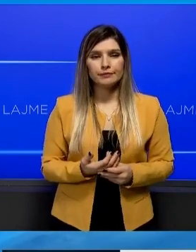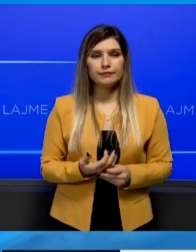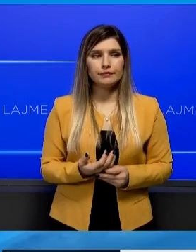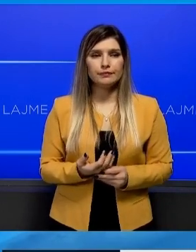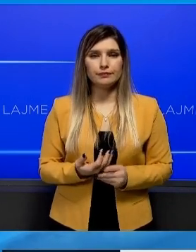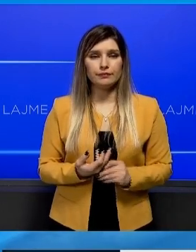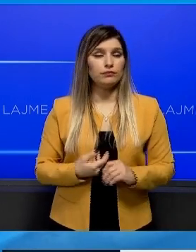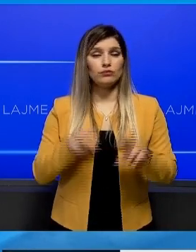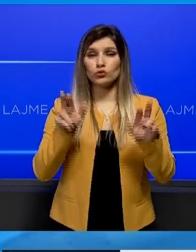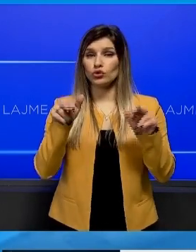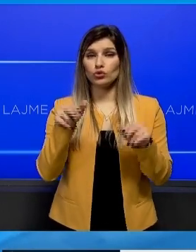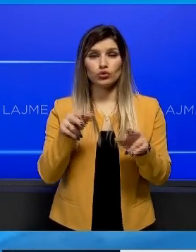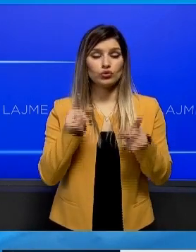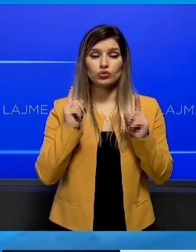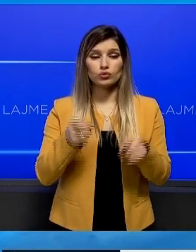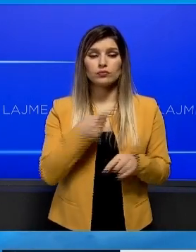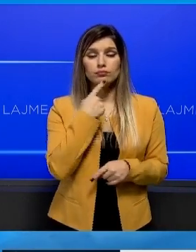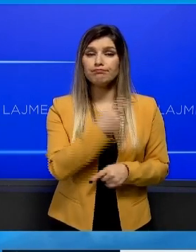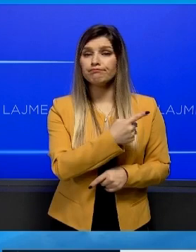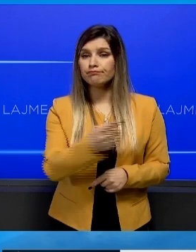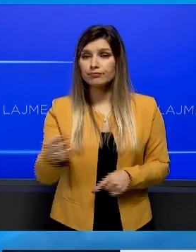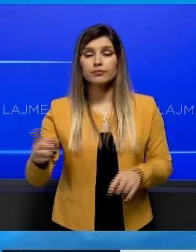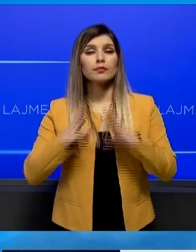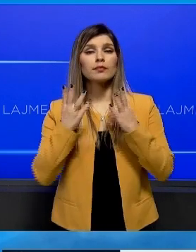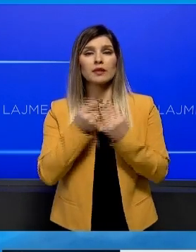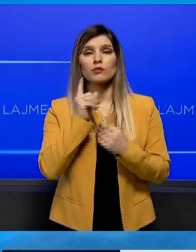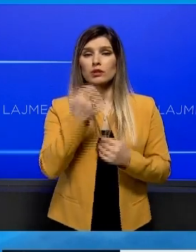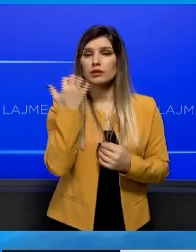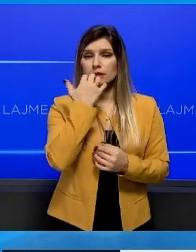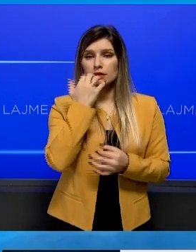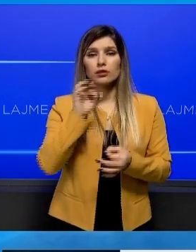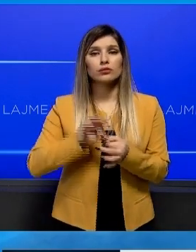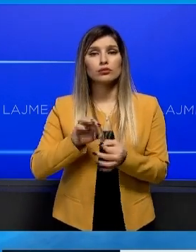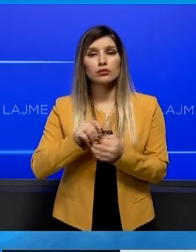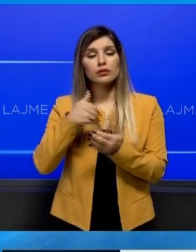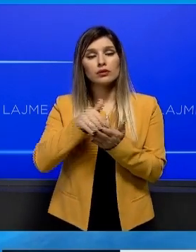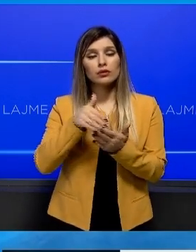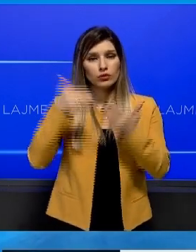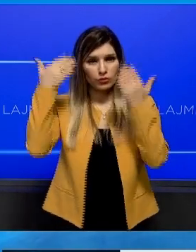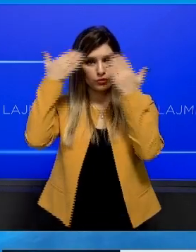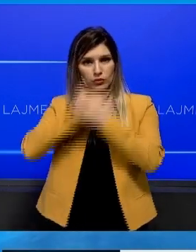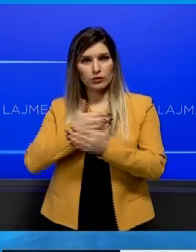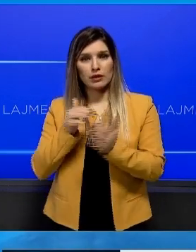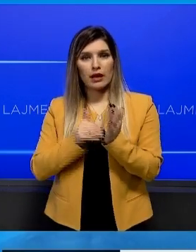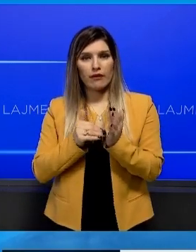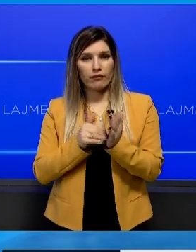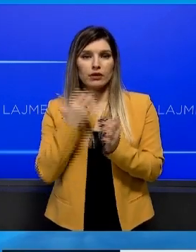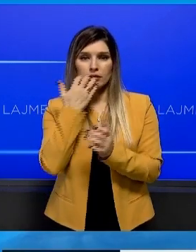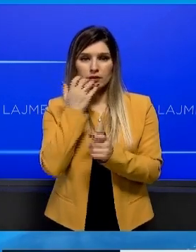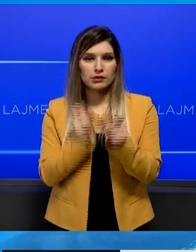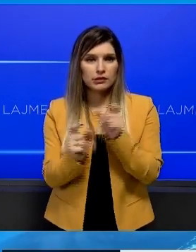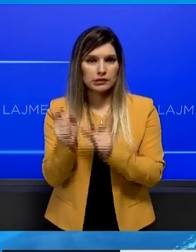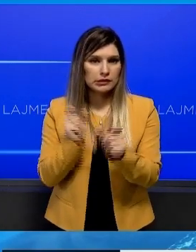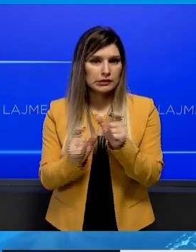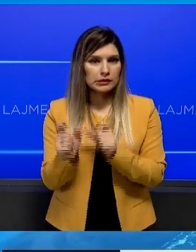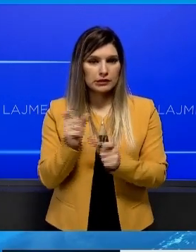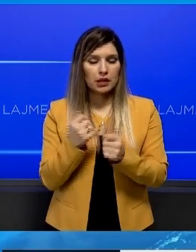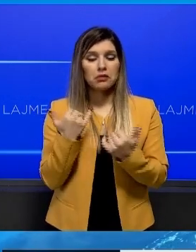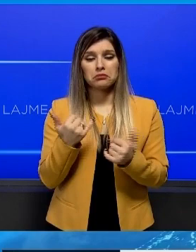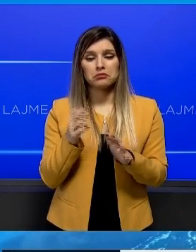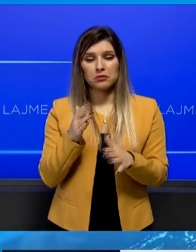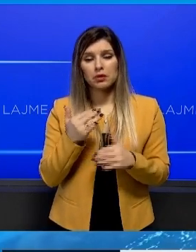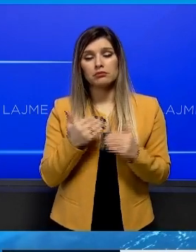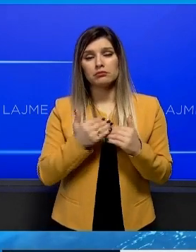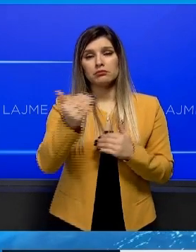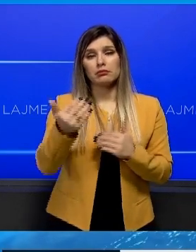një apel që mundësish të shvizohet edhe sa më shumë tarif e olë, me gjethat edhe pse është e rritur tash me qmimin e rrit dikon